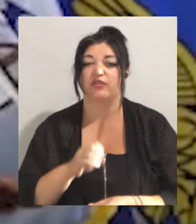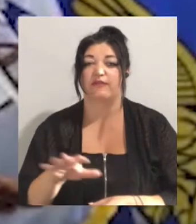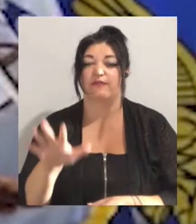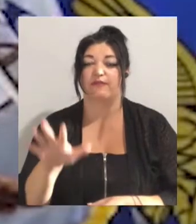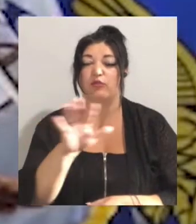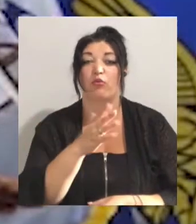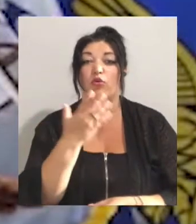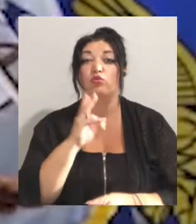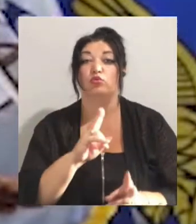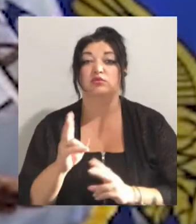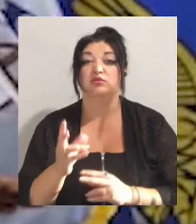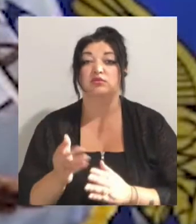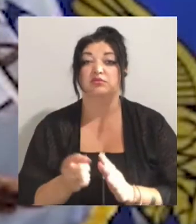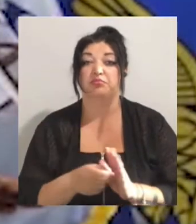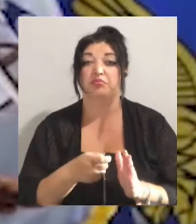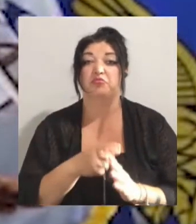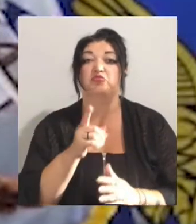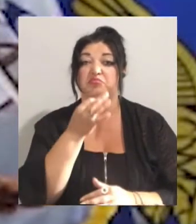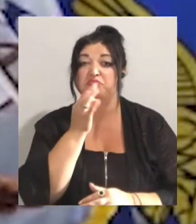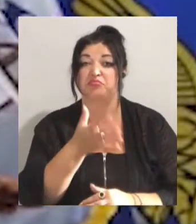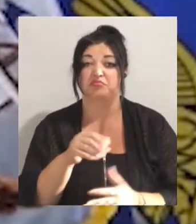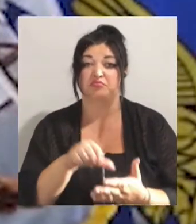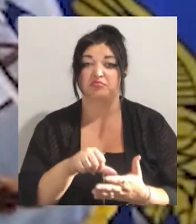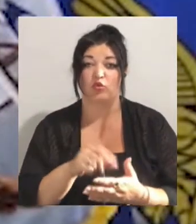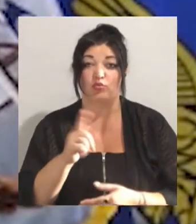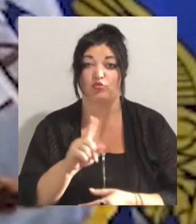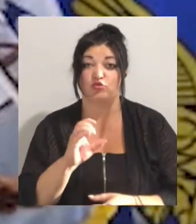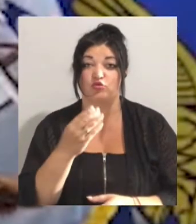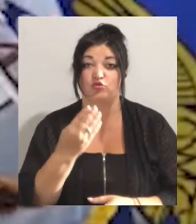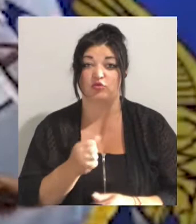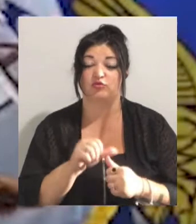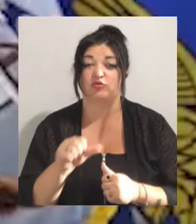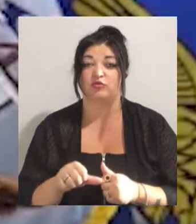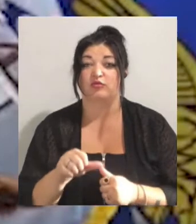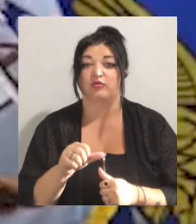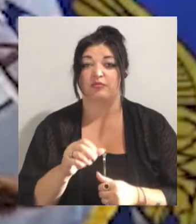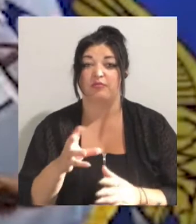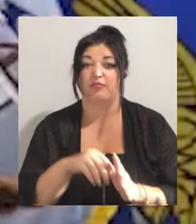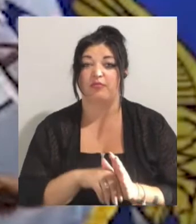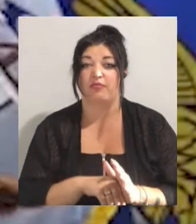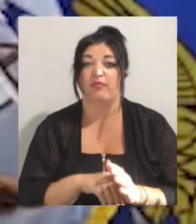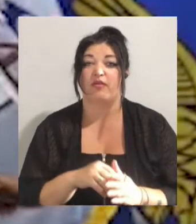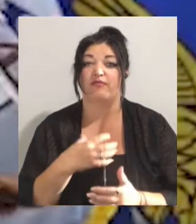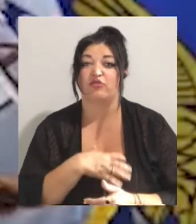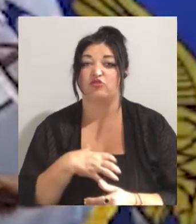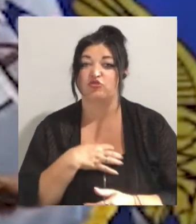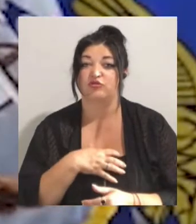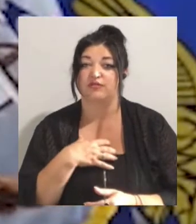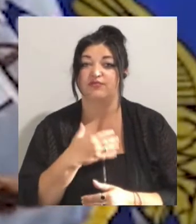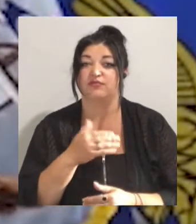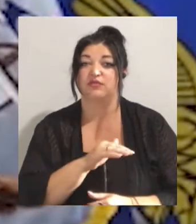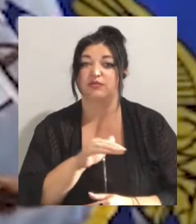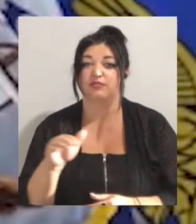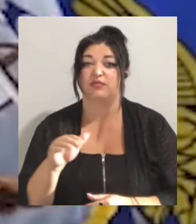беруть участь на чорноморські країни. Це тому, що США, союзники НАТО та країни-партнери визнають важливість не лише в підтриманні стабільного та процвітаючого